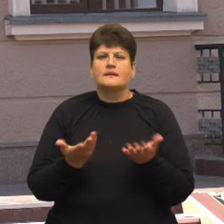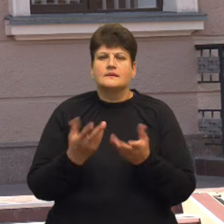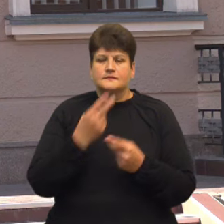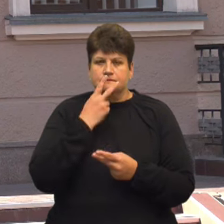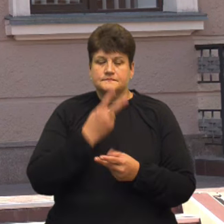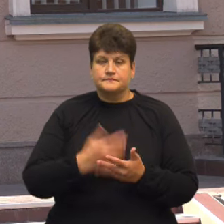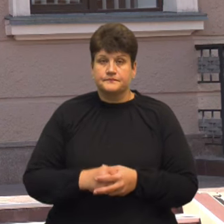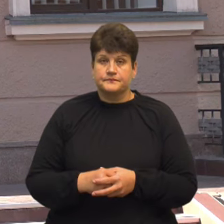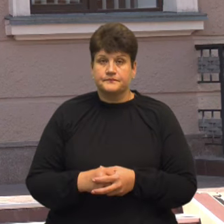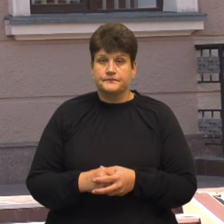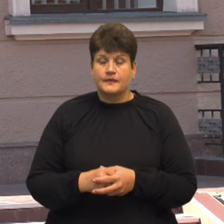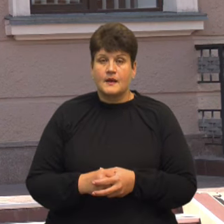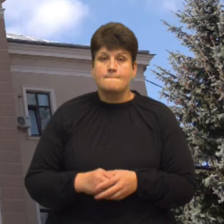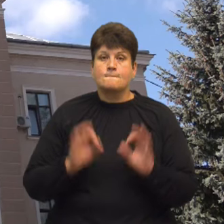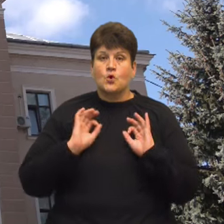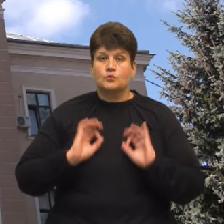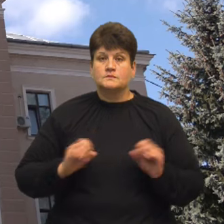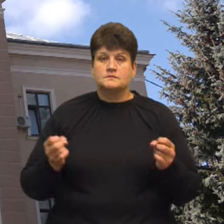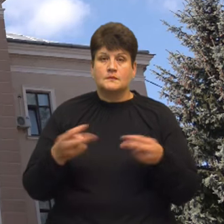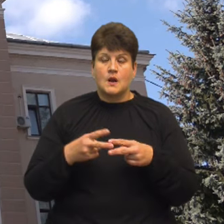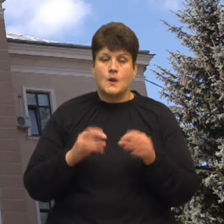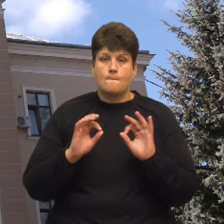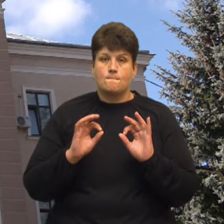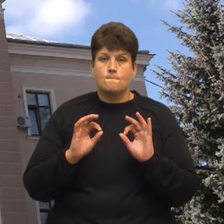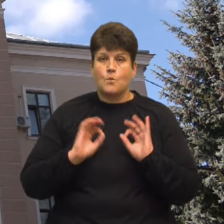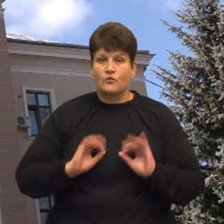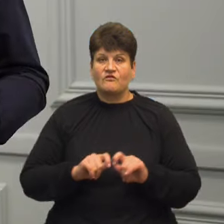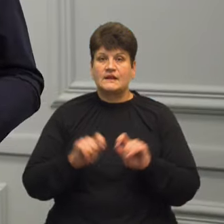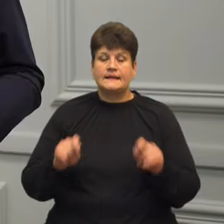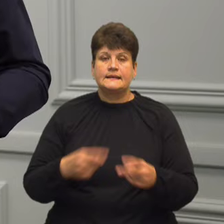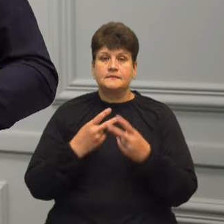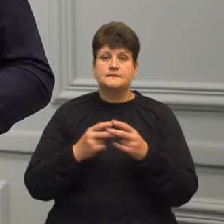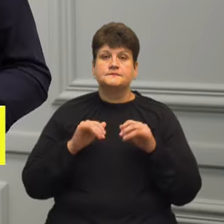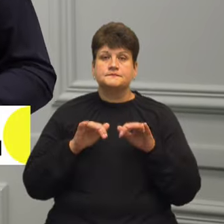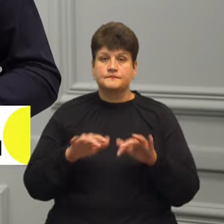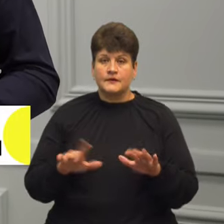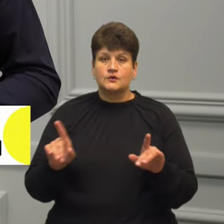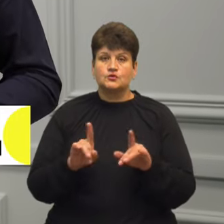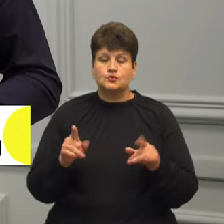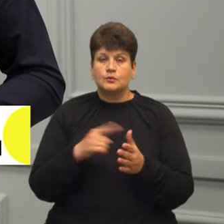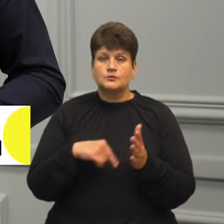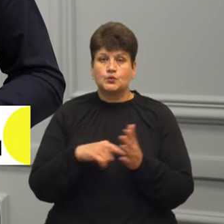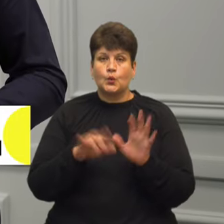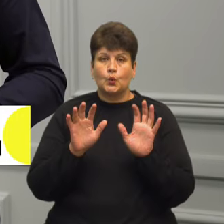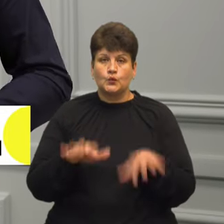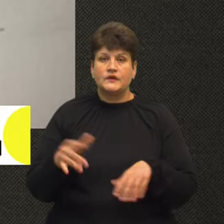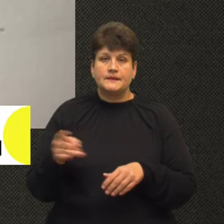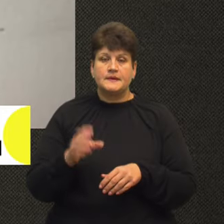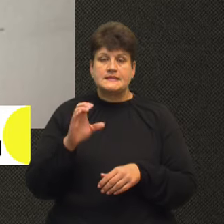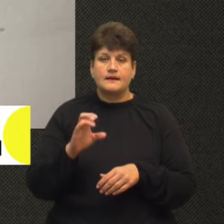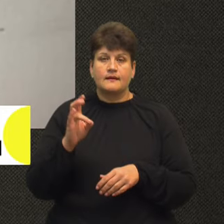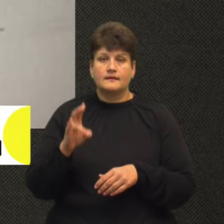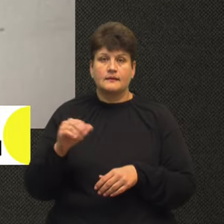Прокурори спеціалізованої антикорупційної прокуратури відкрили кримінальне провадження щодо міського голови Тернополя Сергія Надала